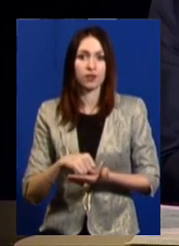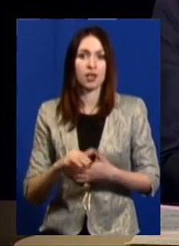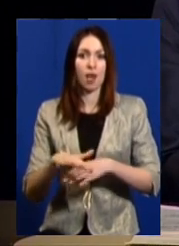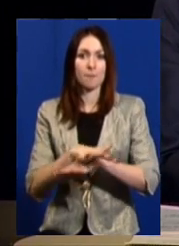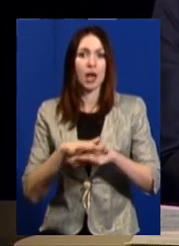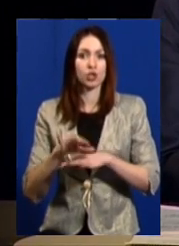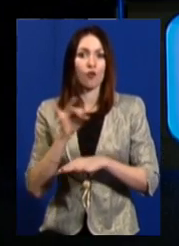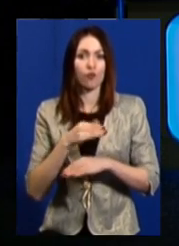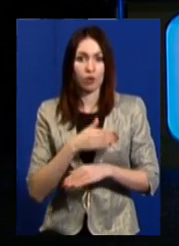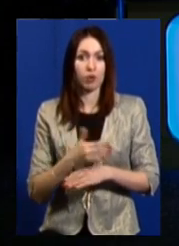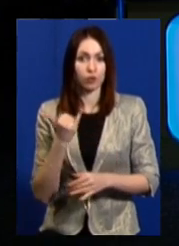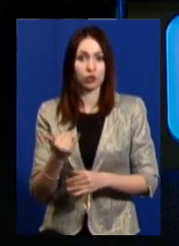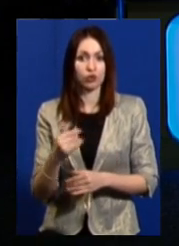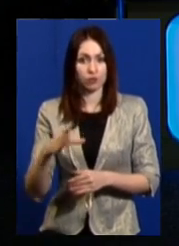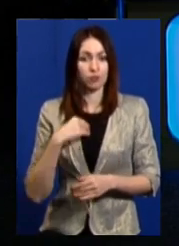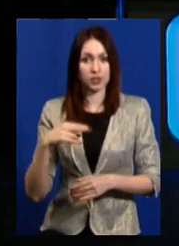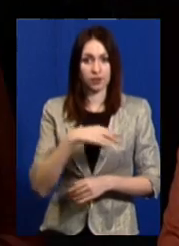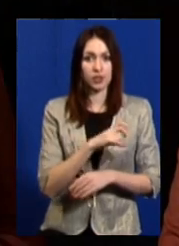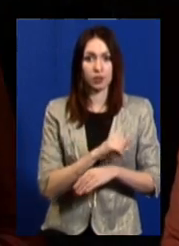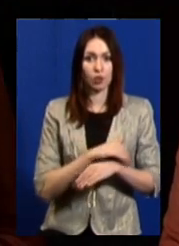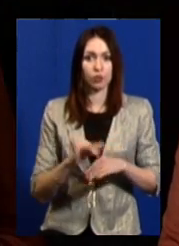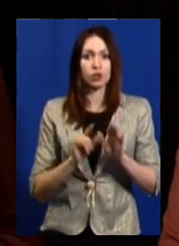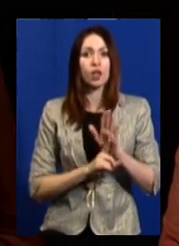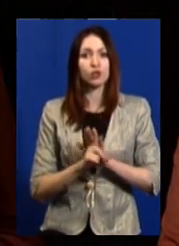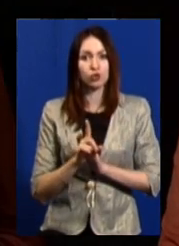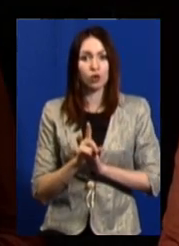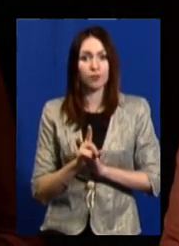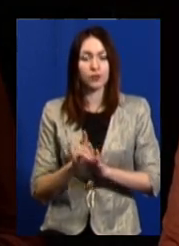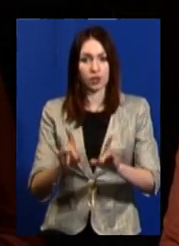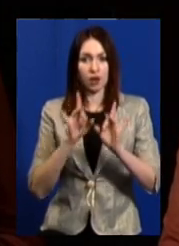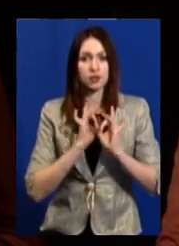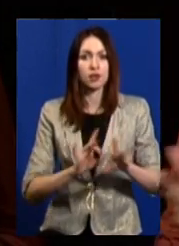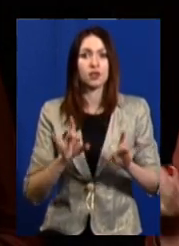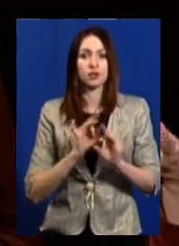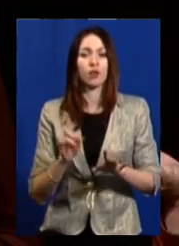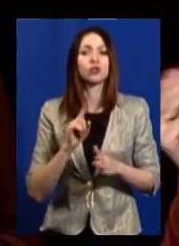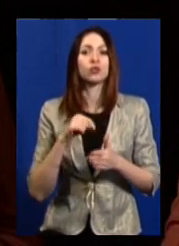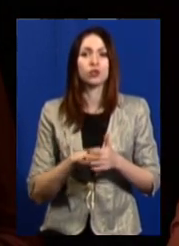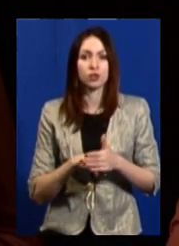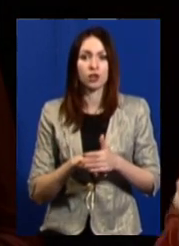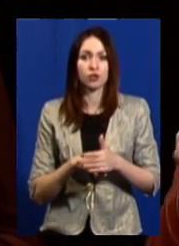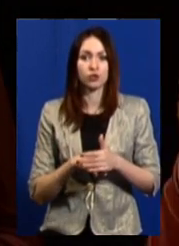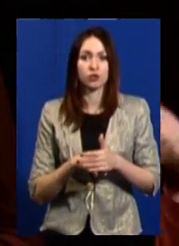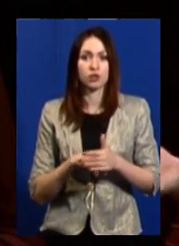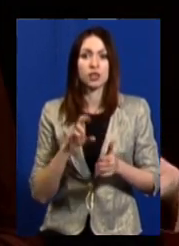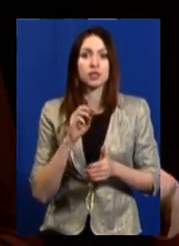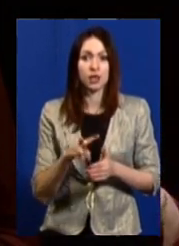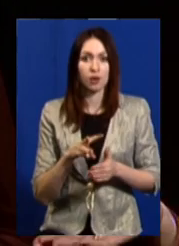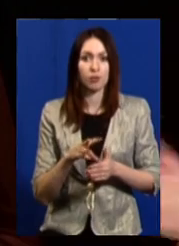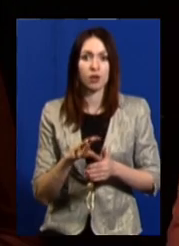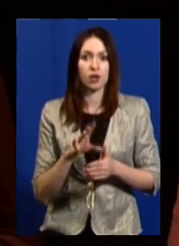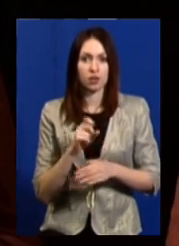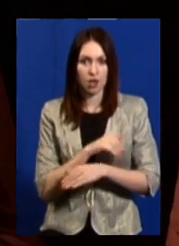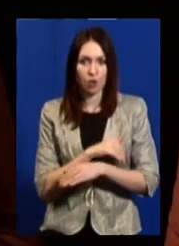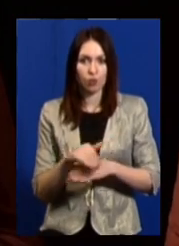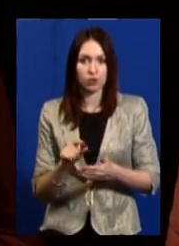масової інформації, от зараз вийдемо на вулицю і почнемо профілактичну діяльність. Що значить профілактична діяльність? На